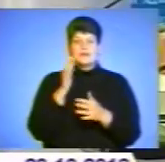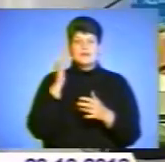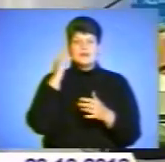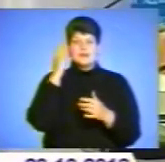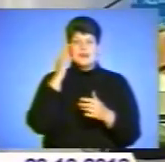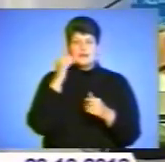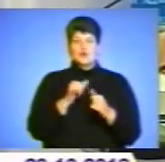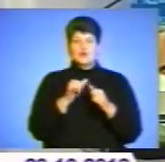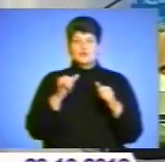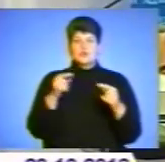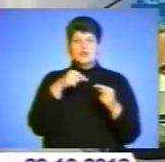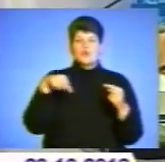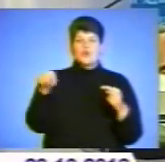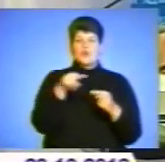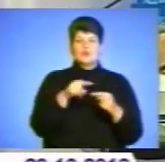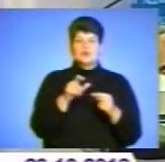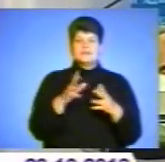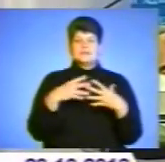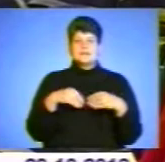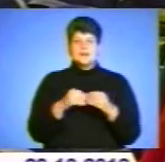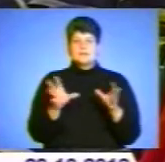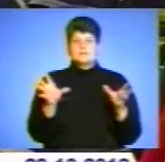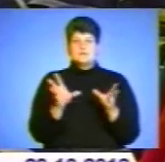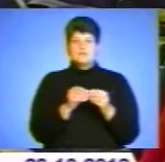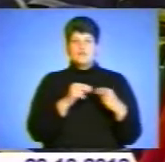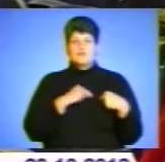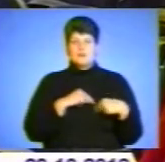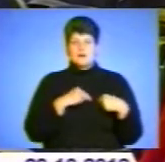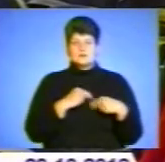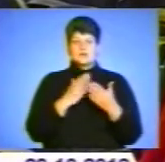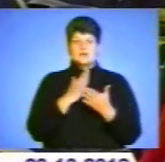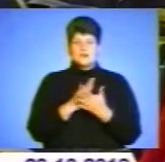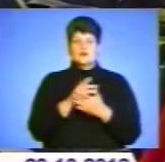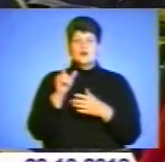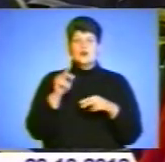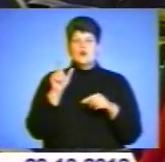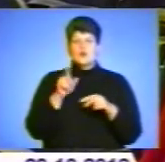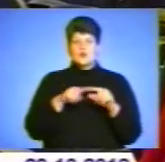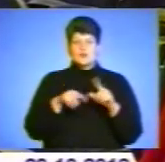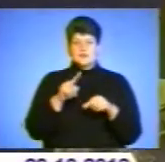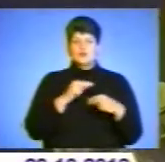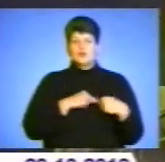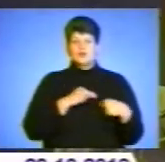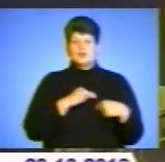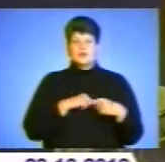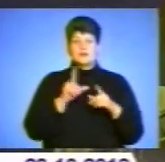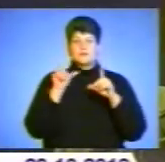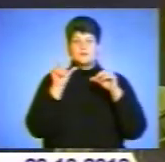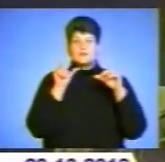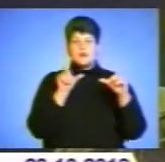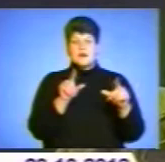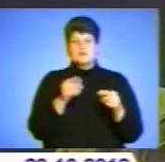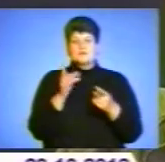коло сімей, що потребують співпраці з соціальними службами. Віднині такими є родини трудових мігрантів, батьки у яких розлучаються, та сім'ї,